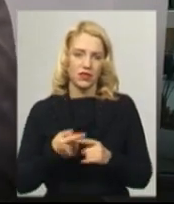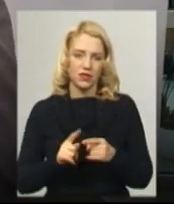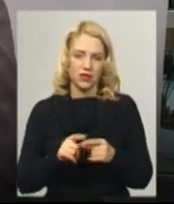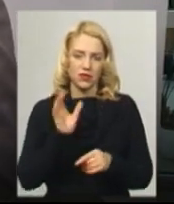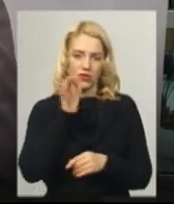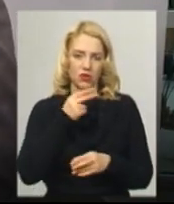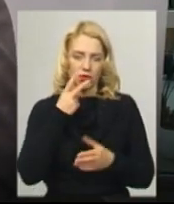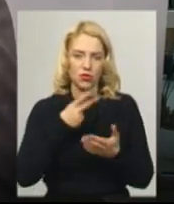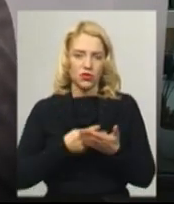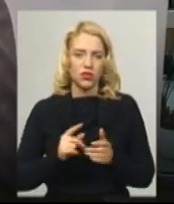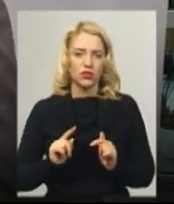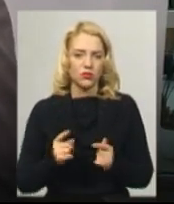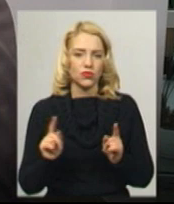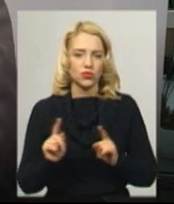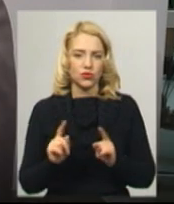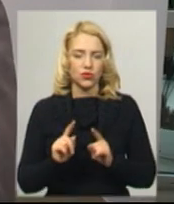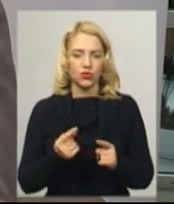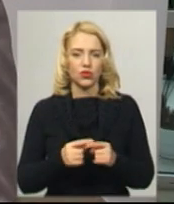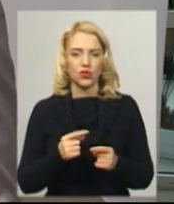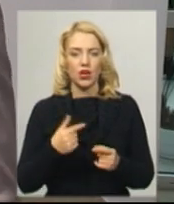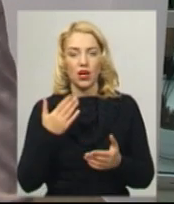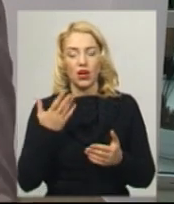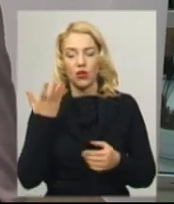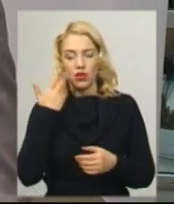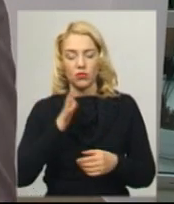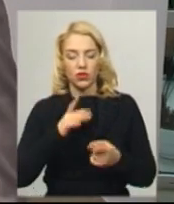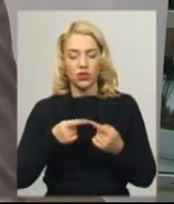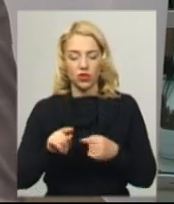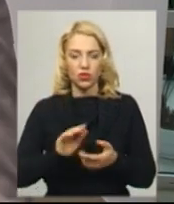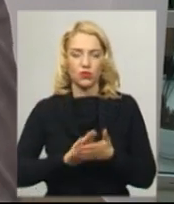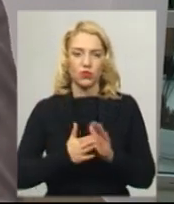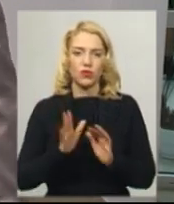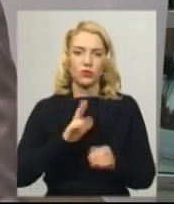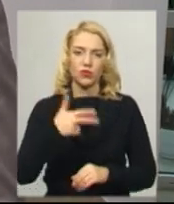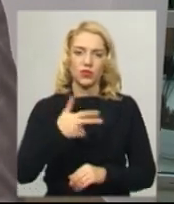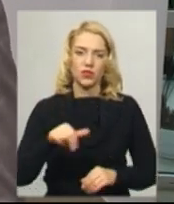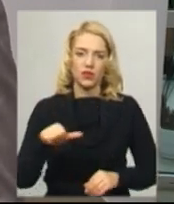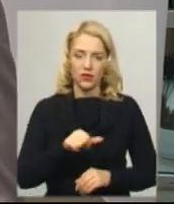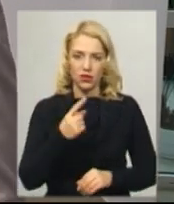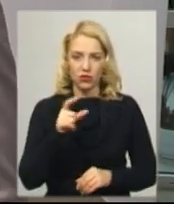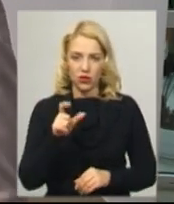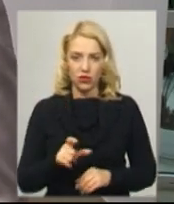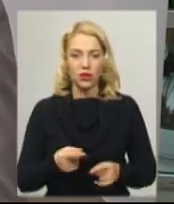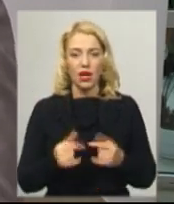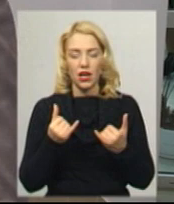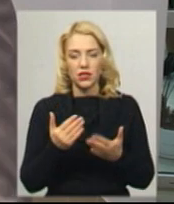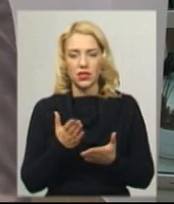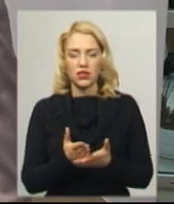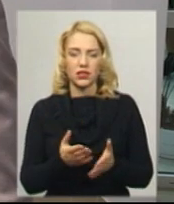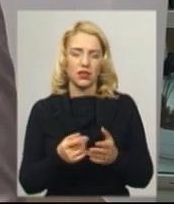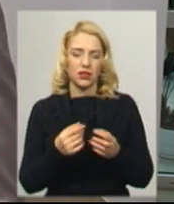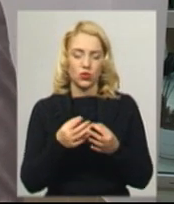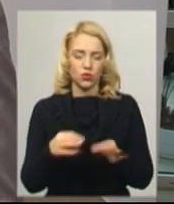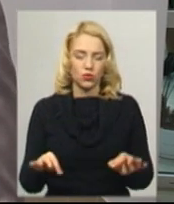серйозним показником, тому що коли був інші умови, це могло займатися до пів-допів години і так далі. На сьогодні є доступні 15